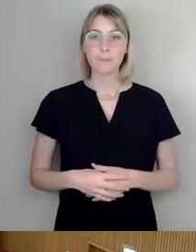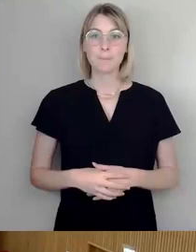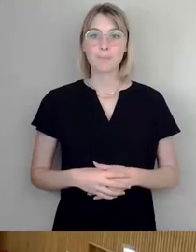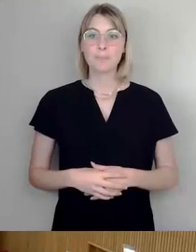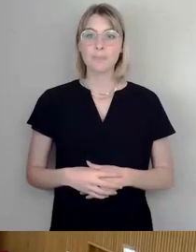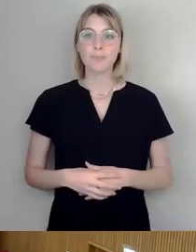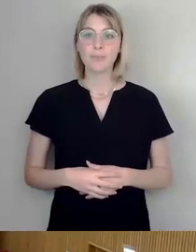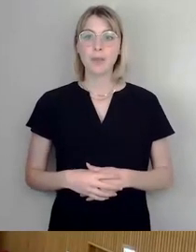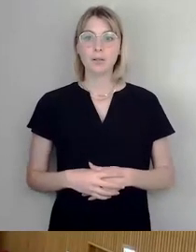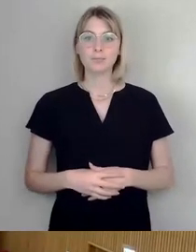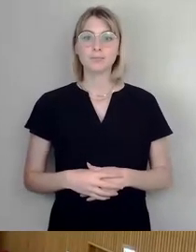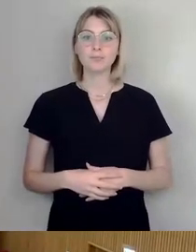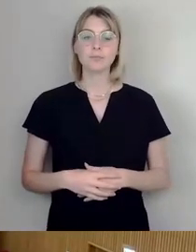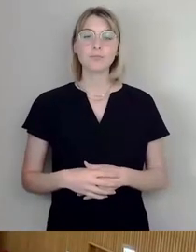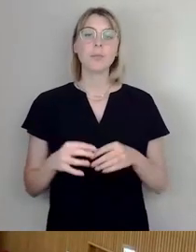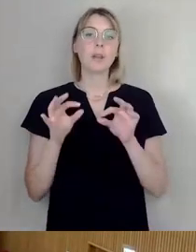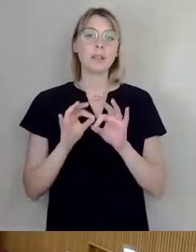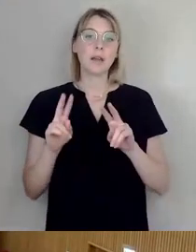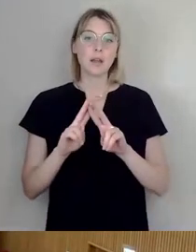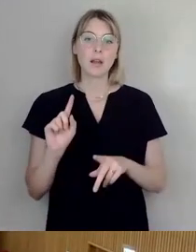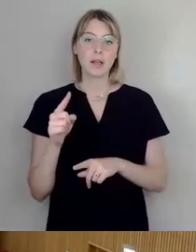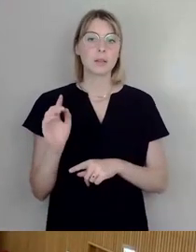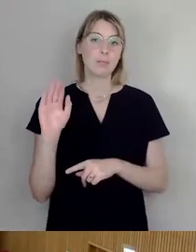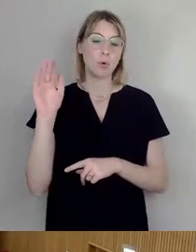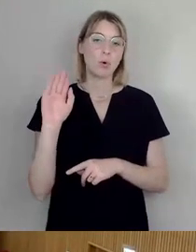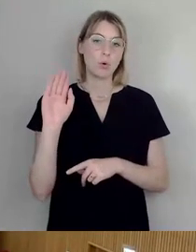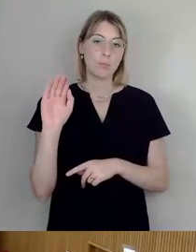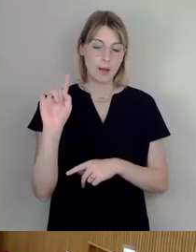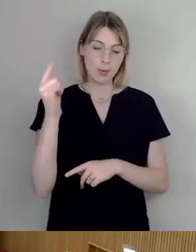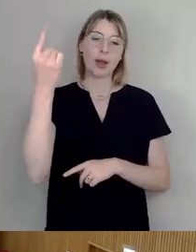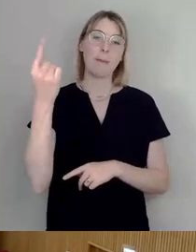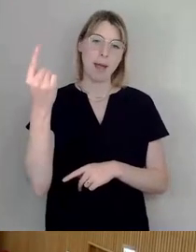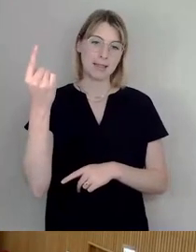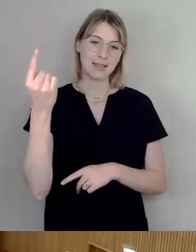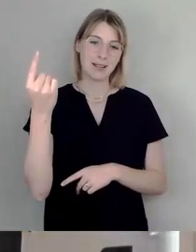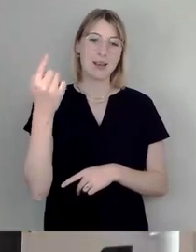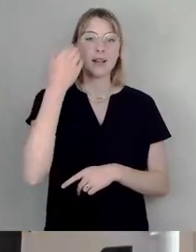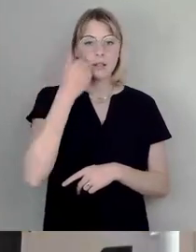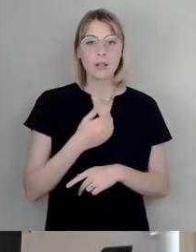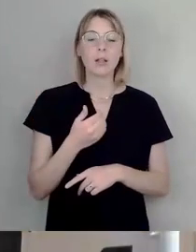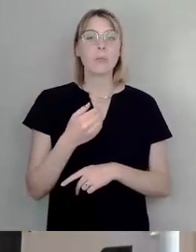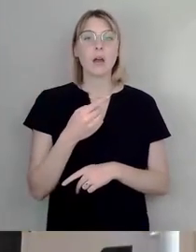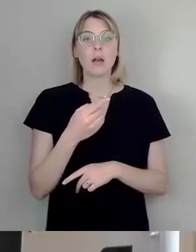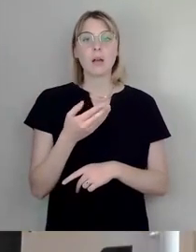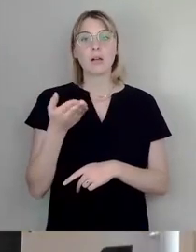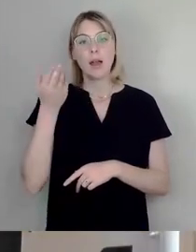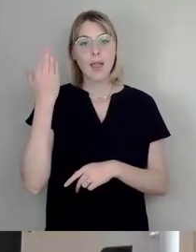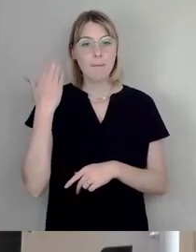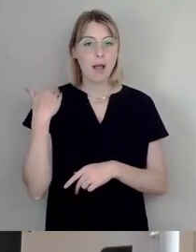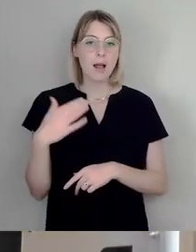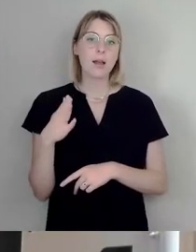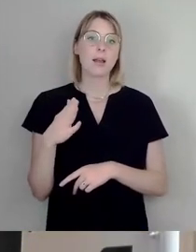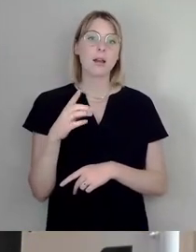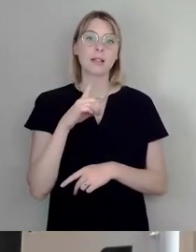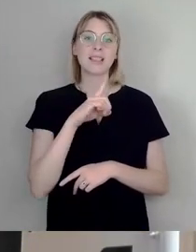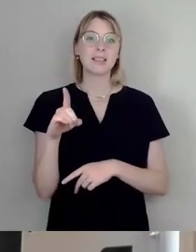Ja, sehr geehrter Herr Erster Bürgermeister, liebe ehemalige DissidentInnen